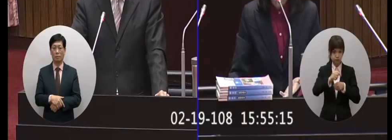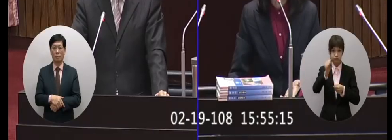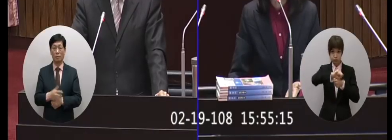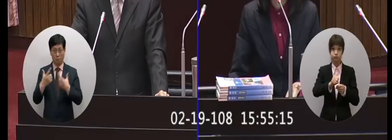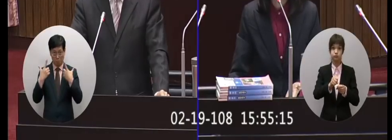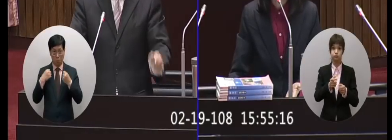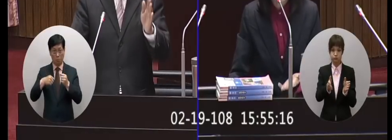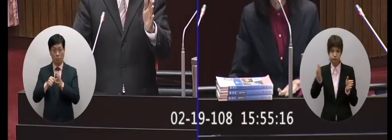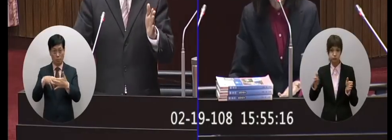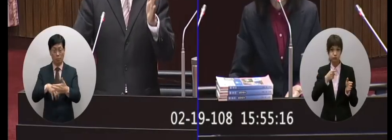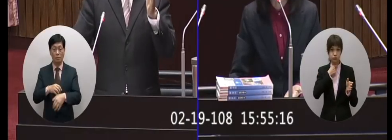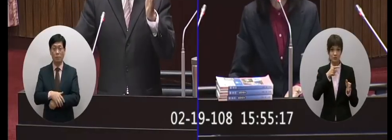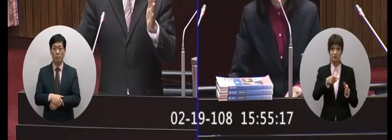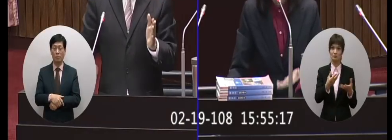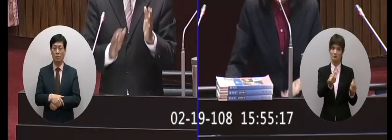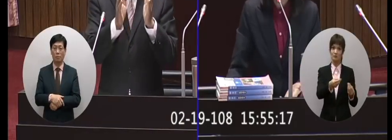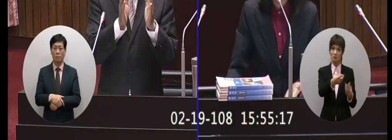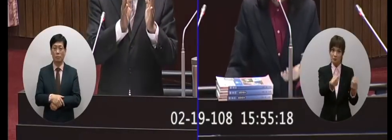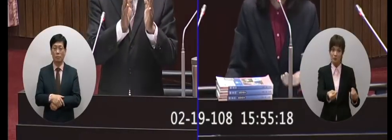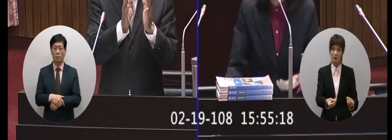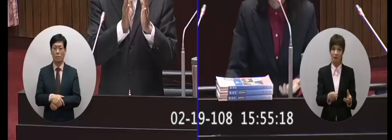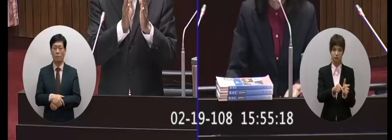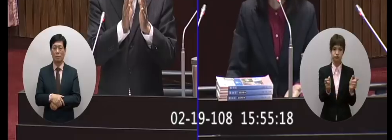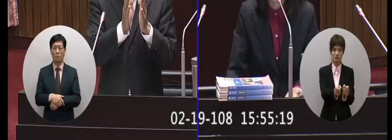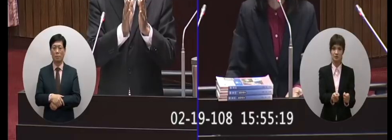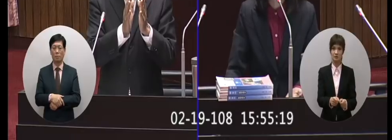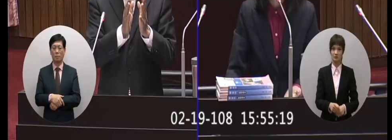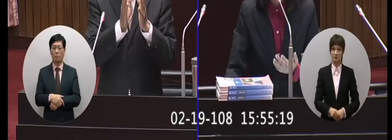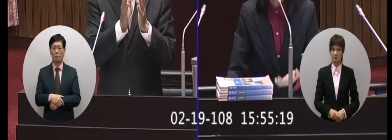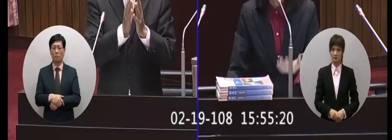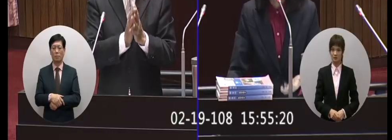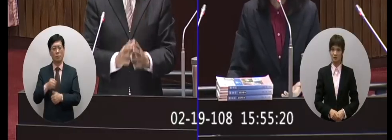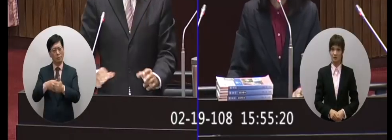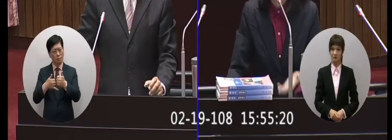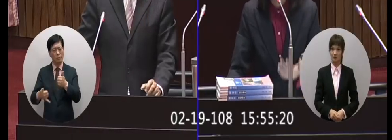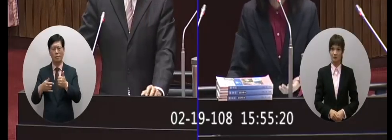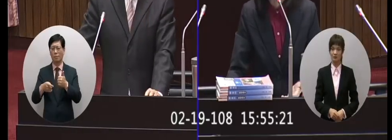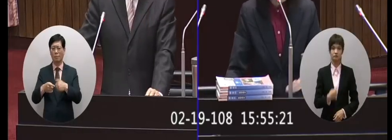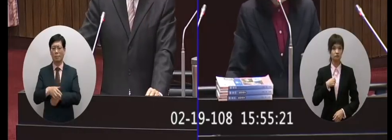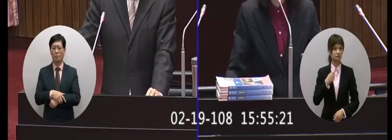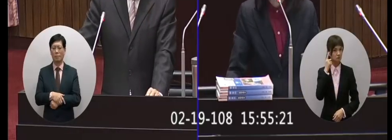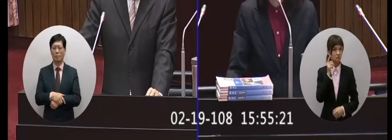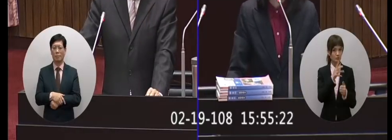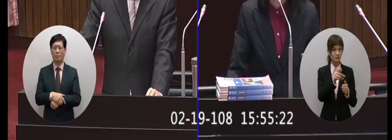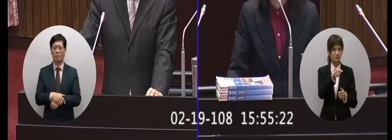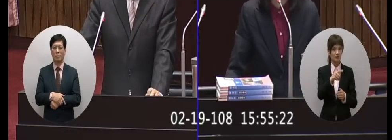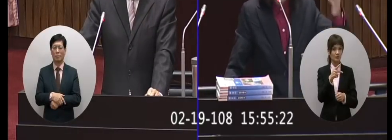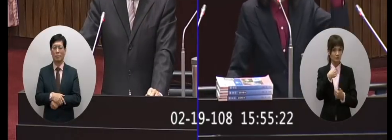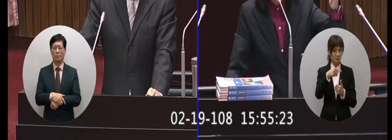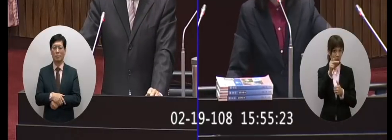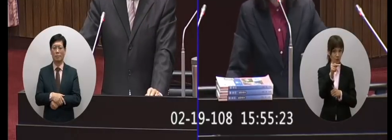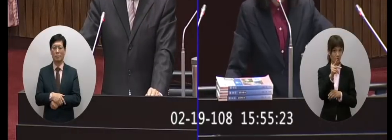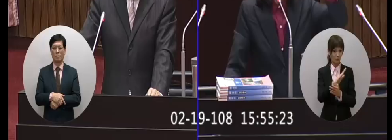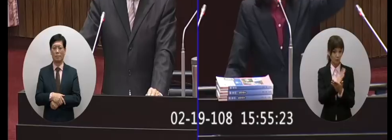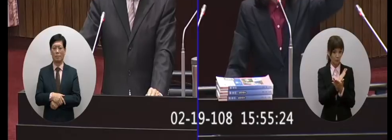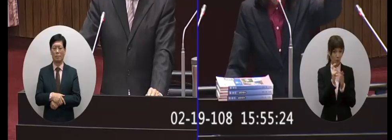沒有給啊沒有給啊你後面不都沒有給嗎所以我就知道要問你這教書品質什麼